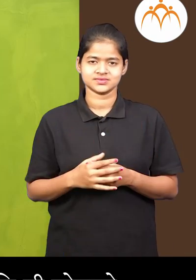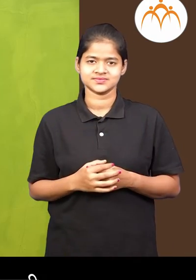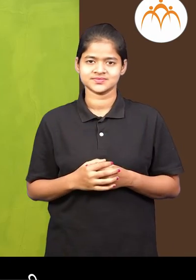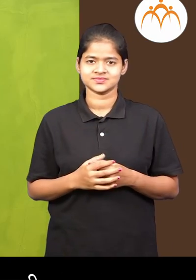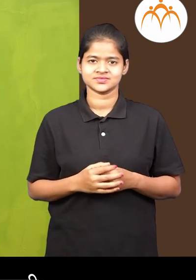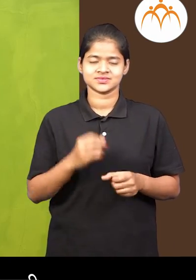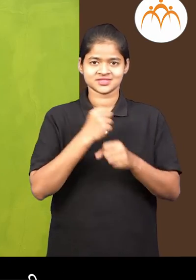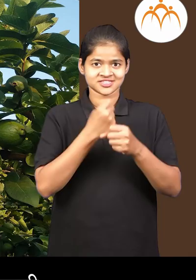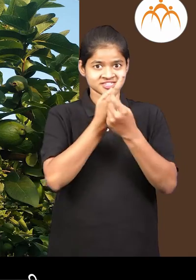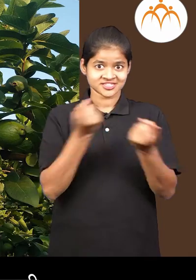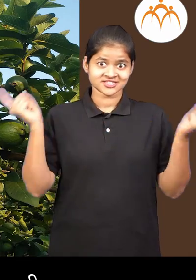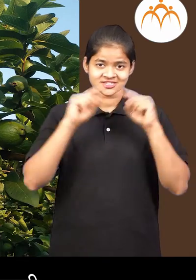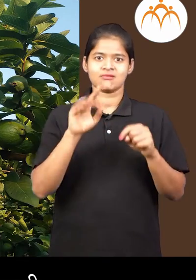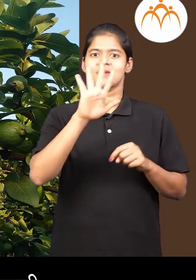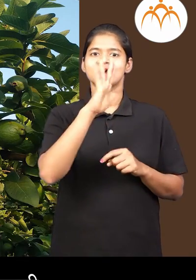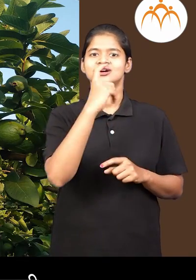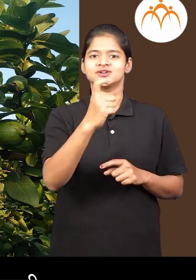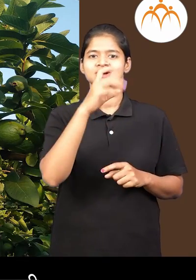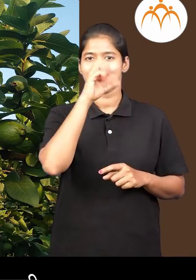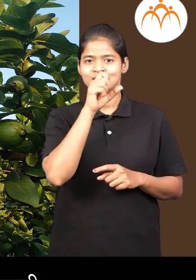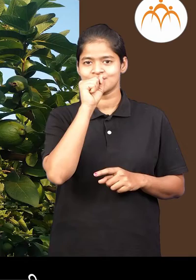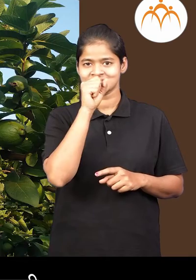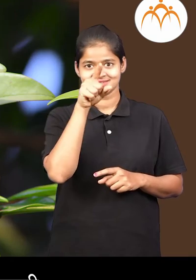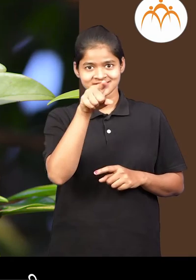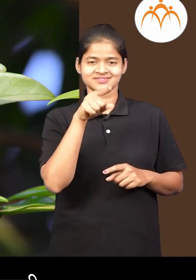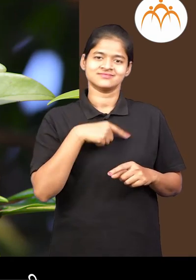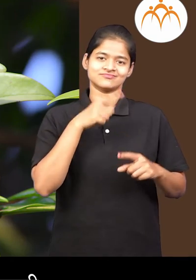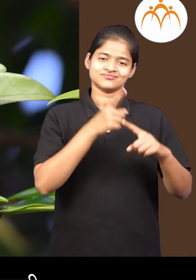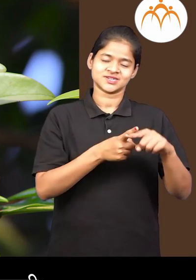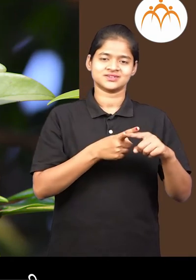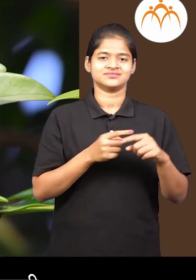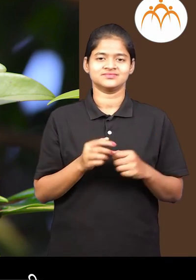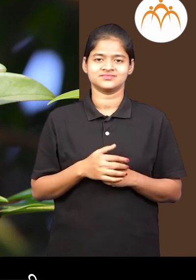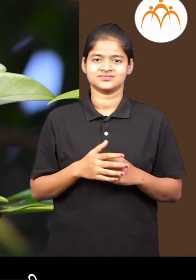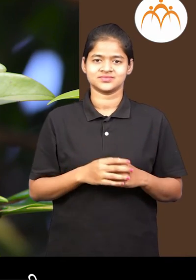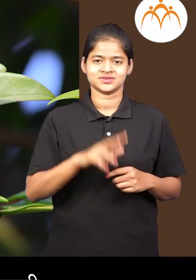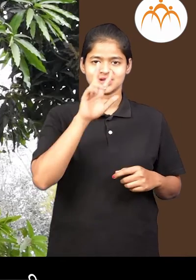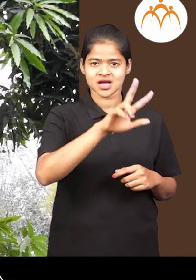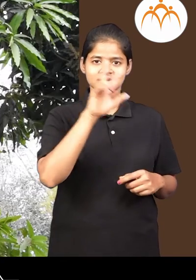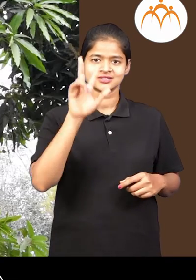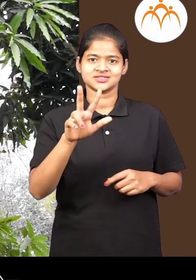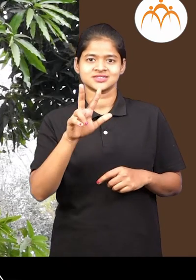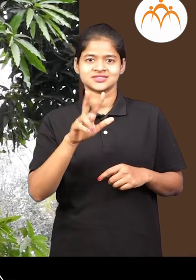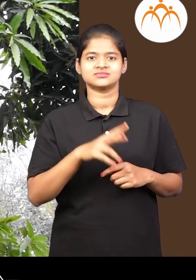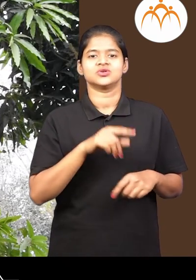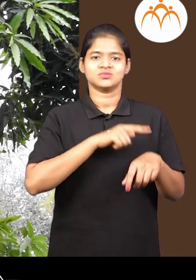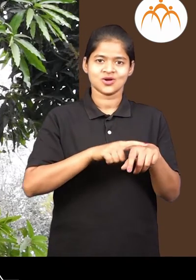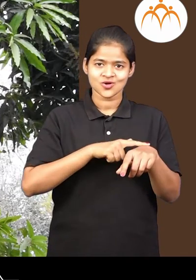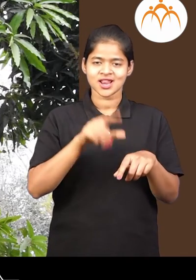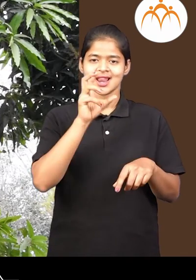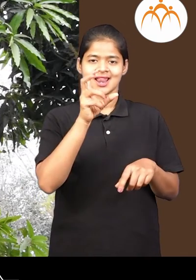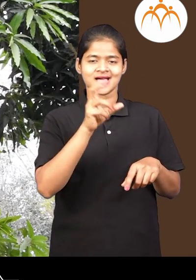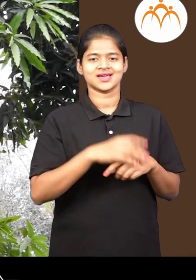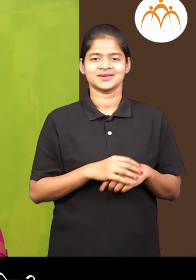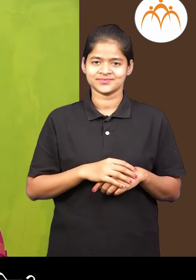एका बागे 57 फेरुची 28 चिक्कुची आणी 73 अम्बे ची